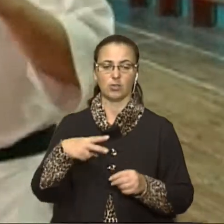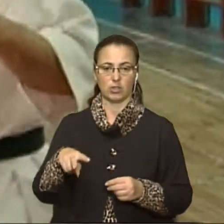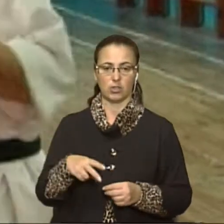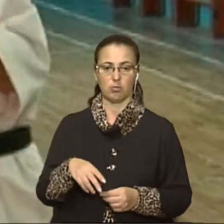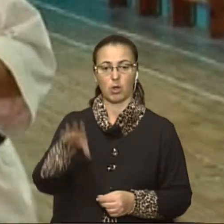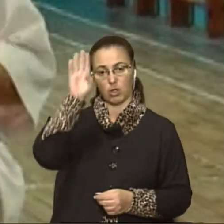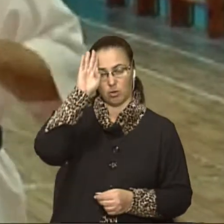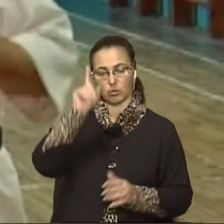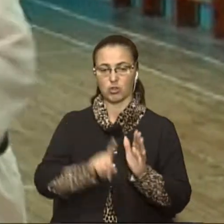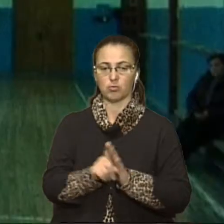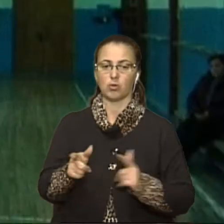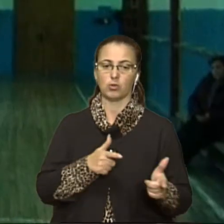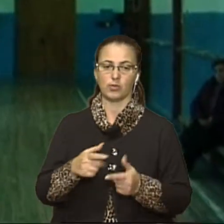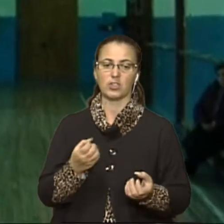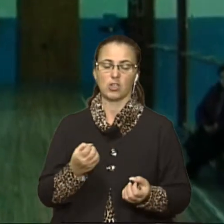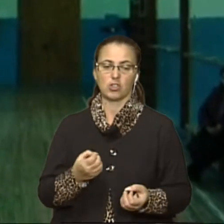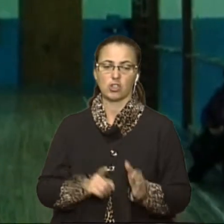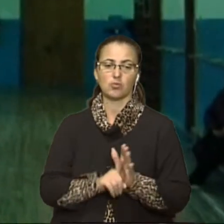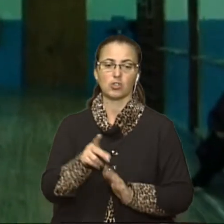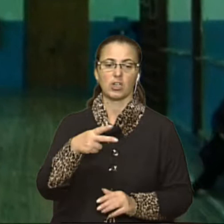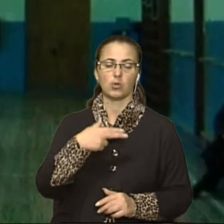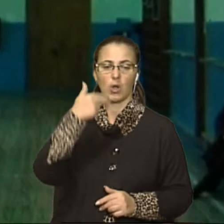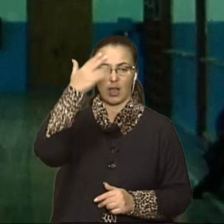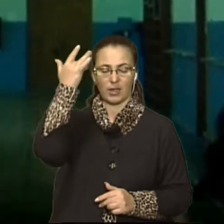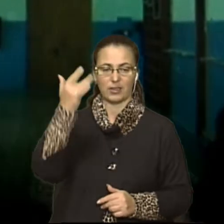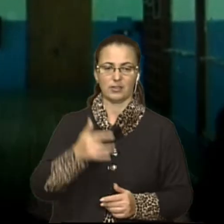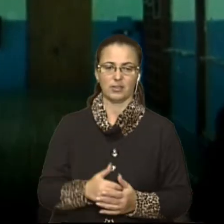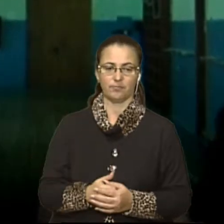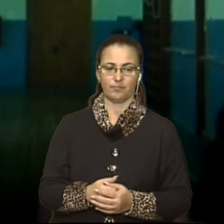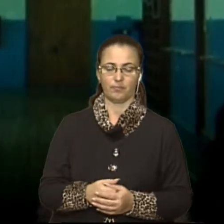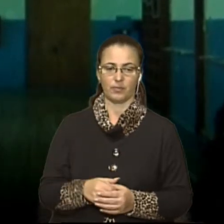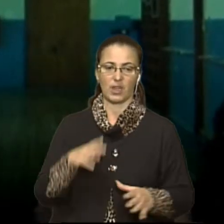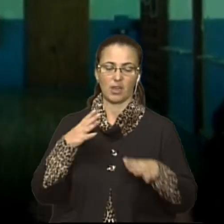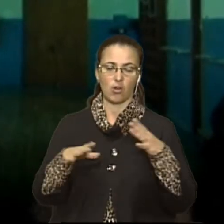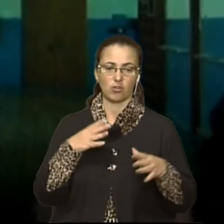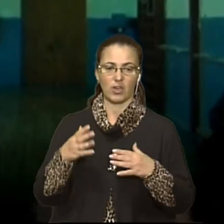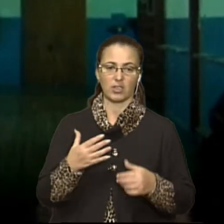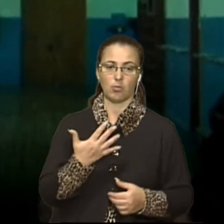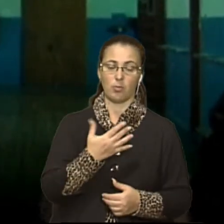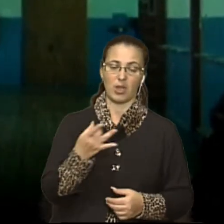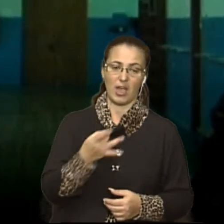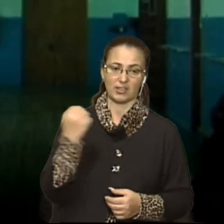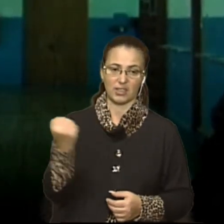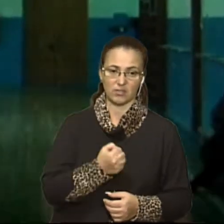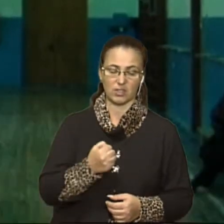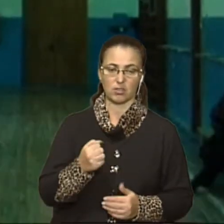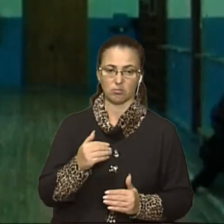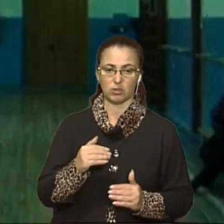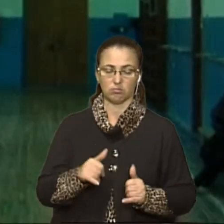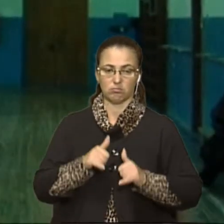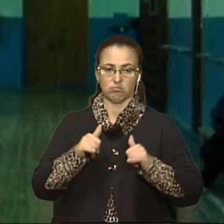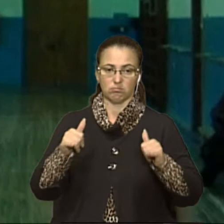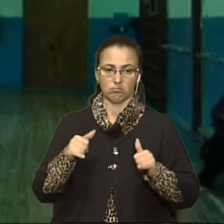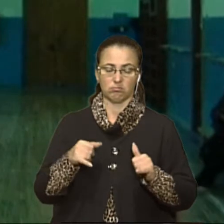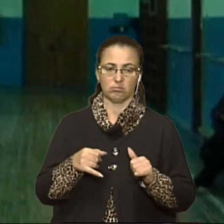почав готуватися з початку літа. Тренування починалося 5 разів в тиждень, після того збільшилось до 8-9 разів, і зараз